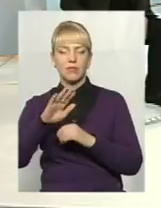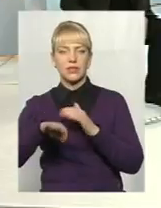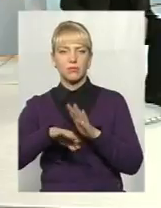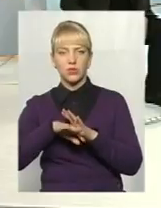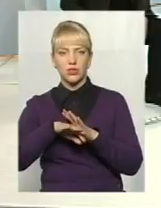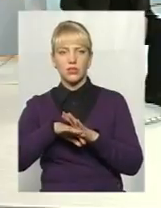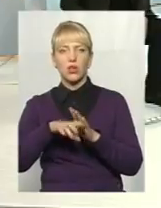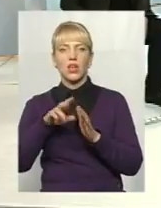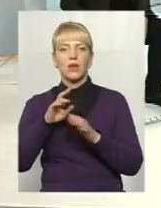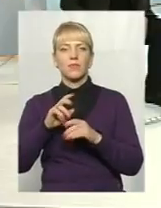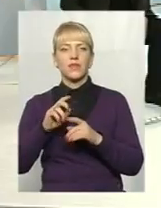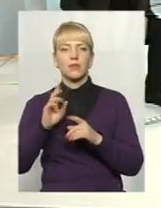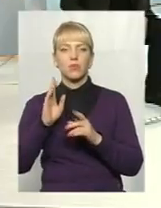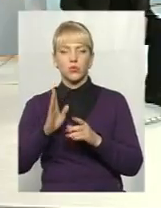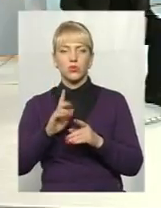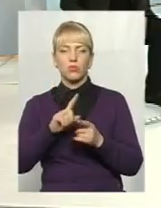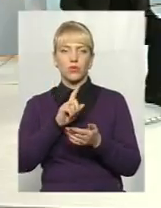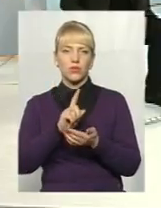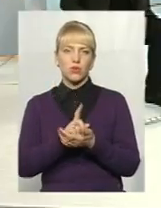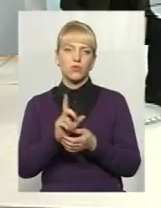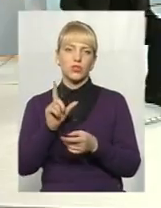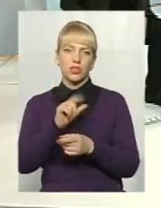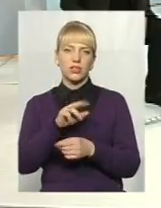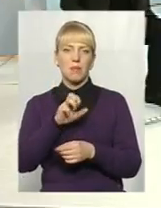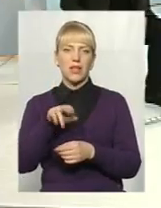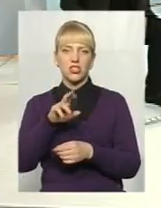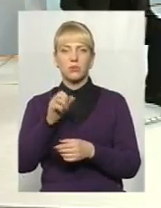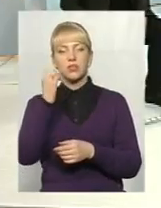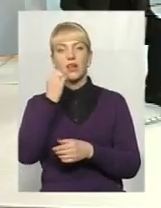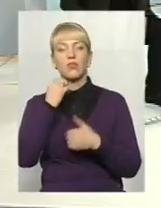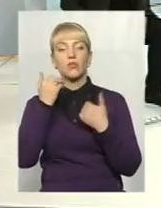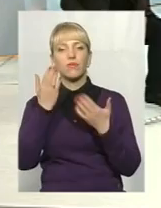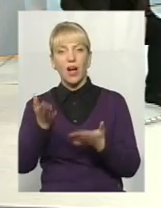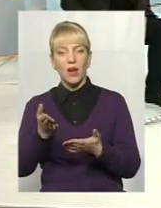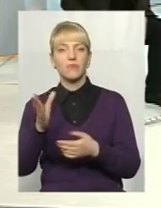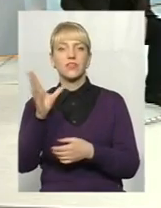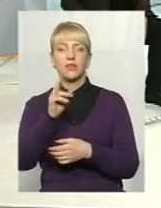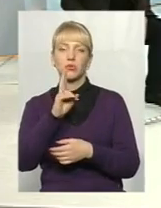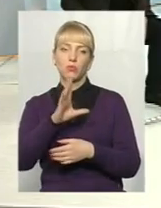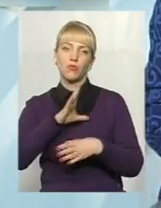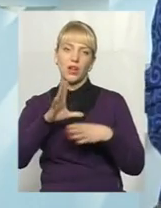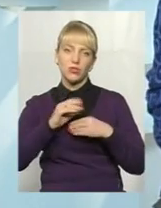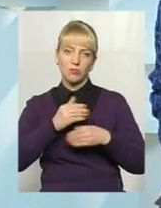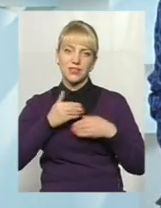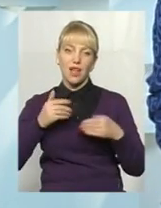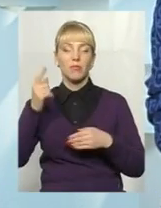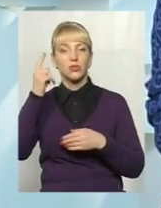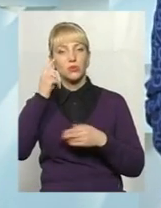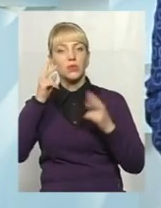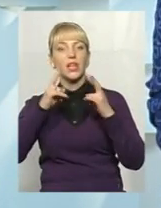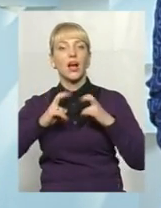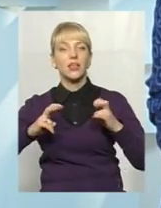-Подільську і їхать на цій історі, обов'язково заїхали в Медживіш. Дякую вам, дякую усім, хто були з нами. Думайте,